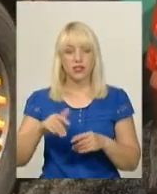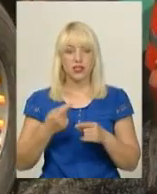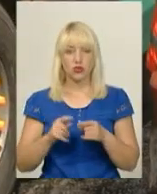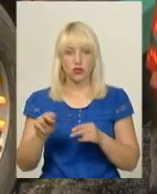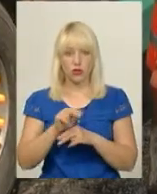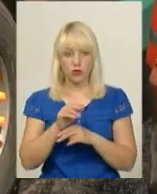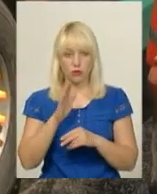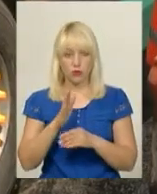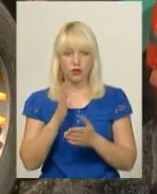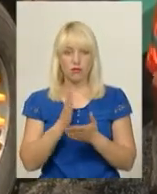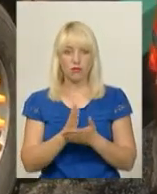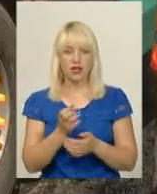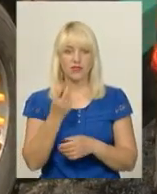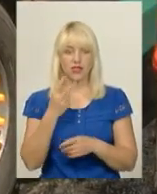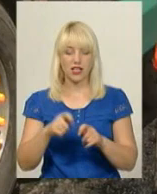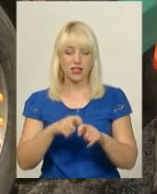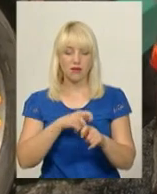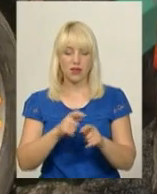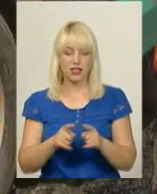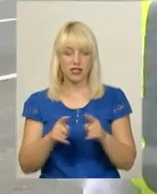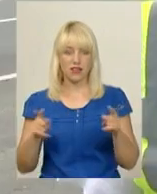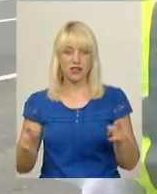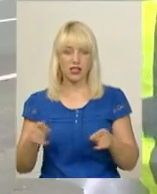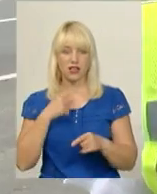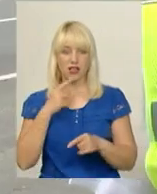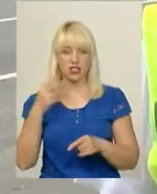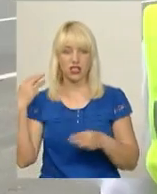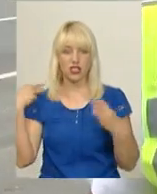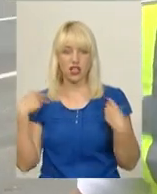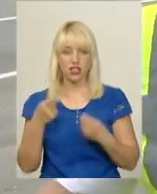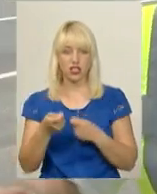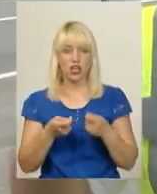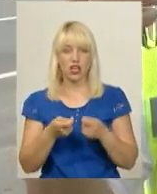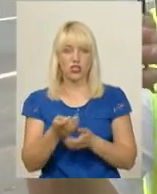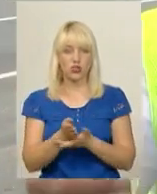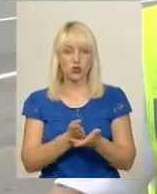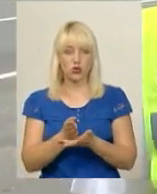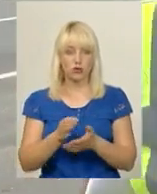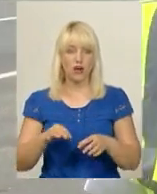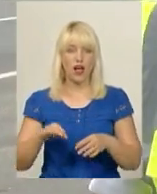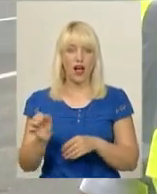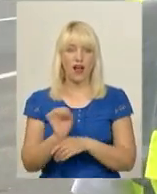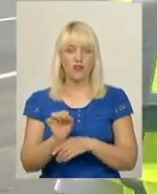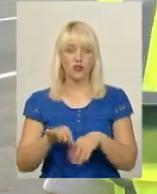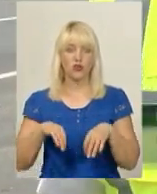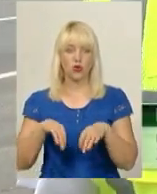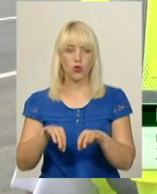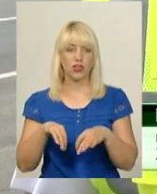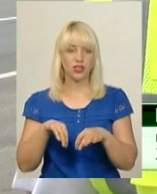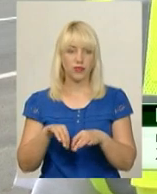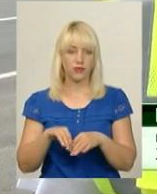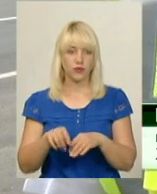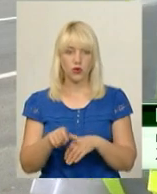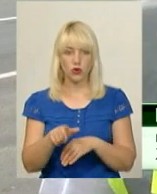відрізку матиме 12 метрів завширшки, каже начальник служби автомобільних доріг в Хмельницькій області Петро Гнедюк. Ми влаштовуємо